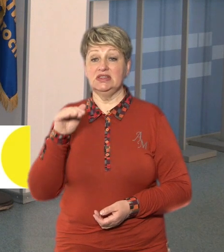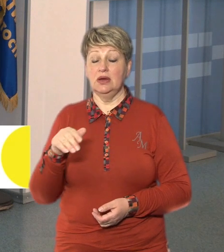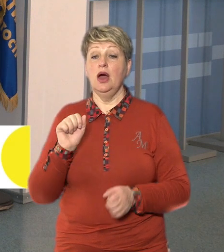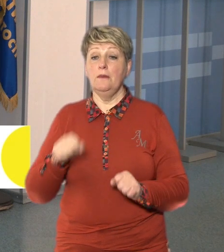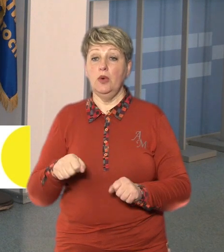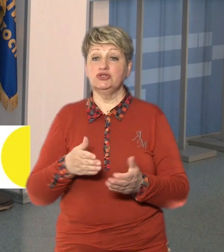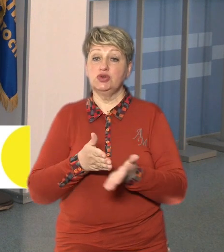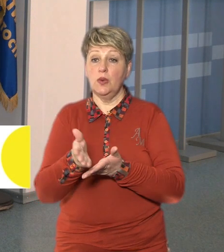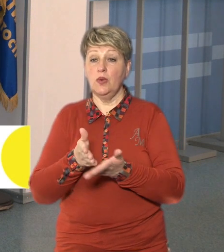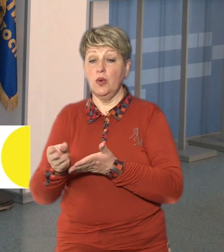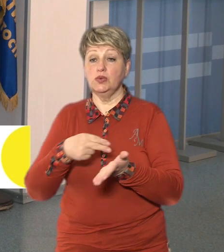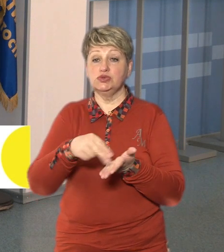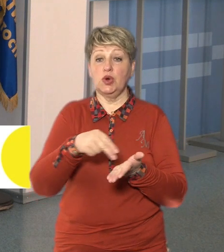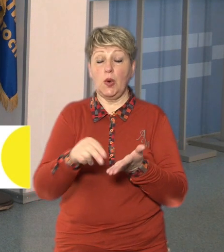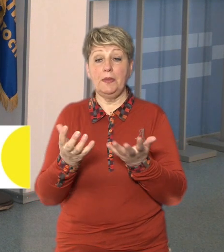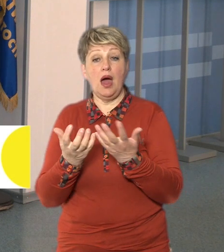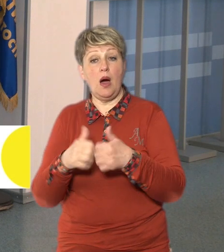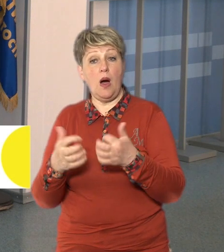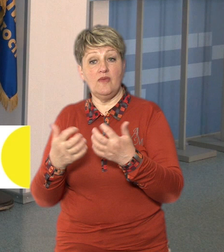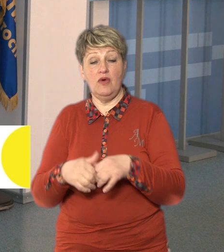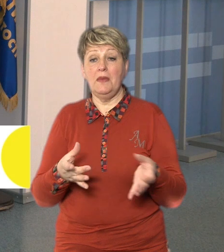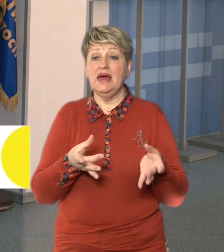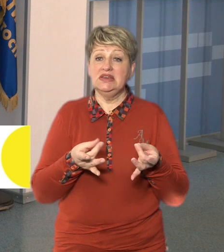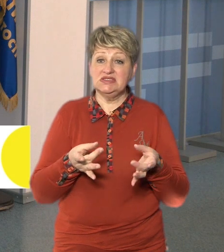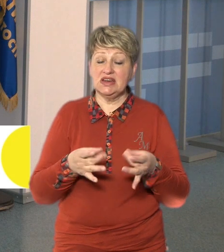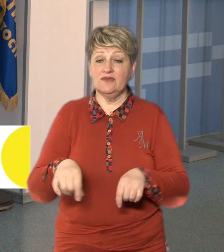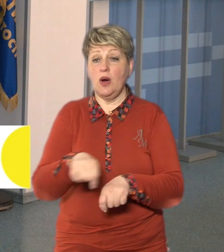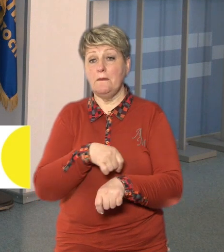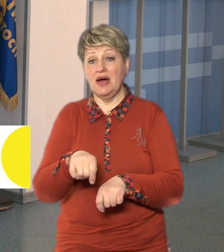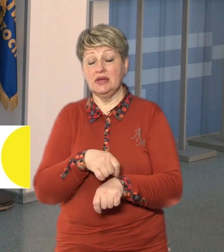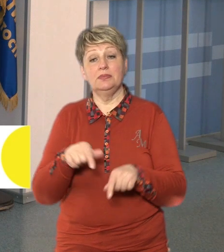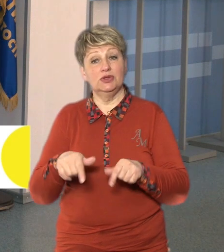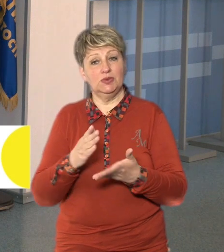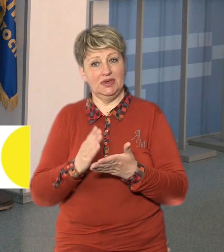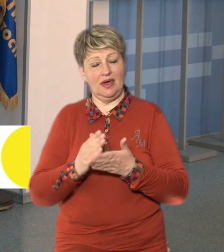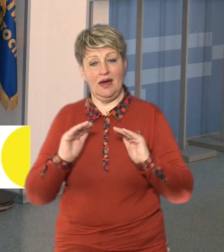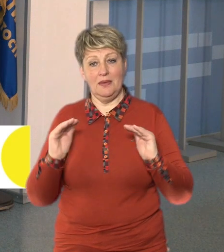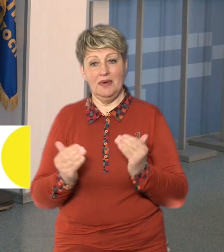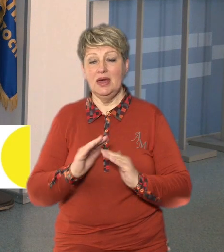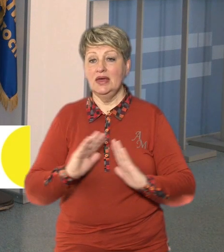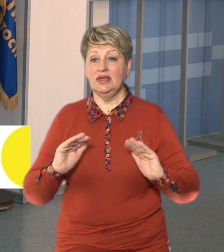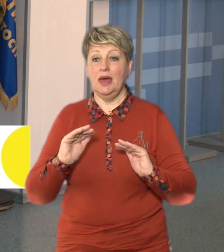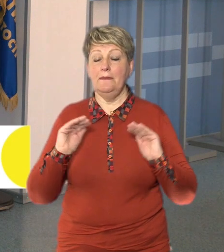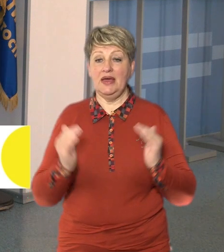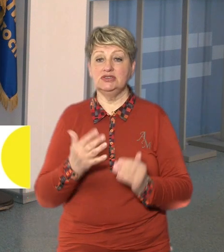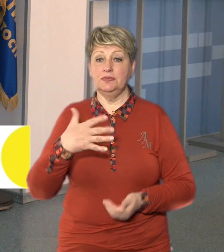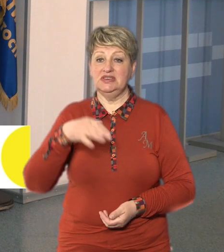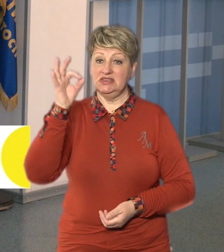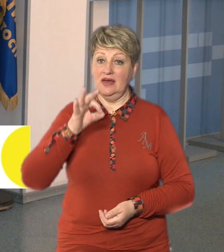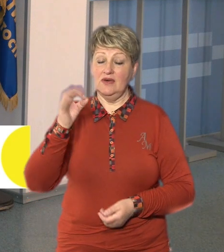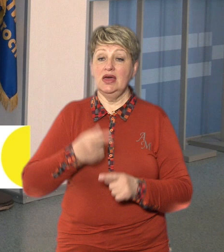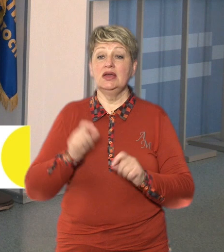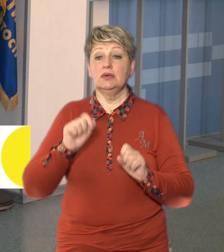на закупівлю обладнання, на сировину матеріали, але тут є обмеження не більше 50 відсотків Це може бути